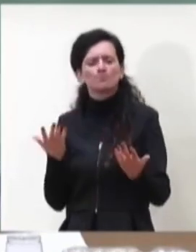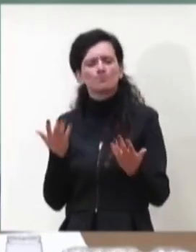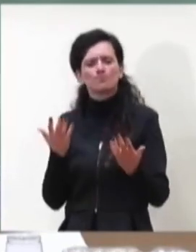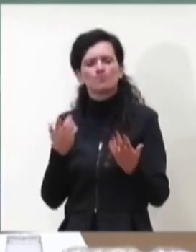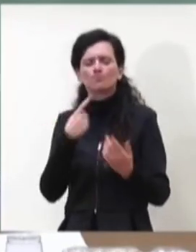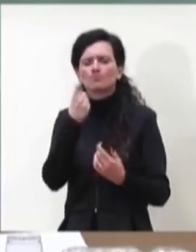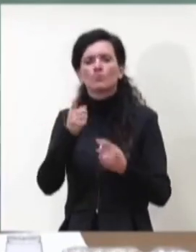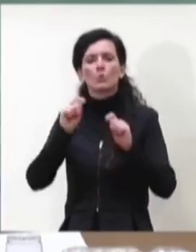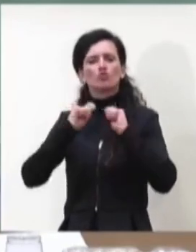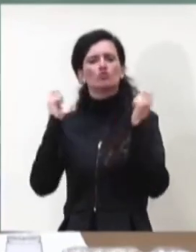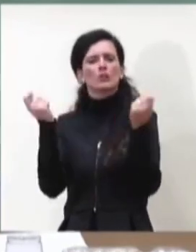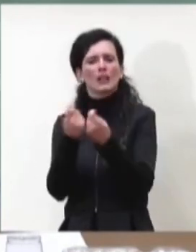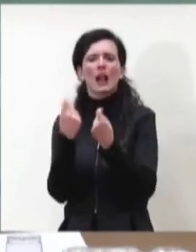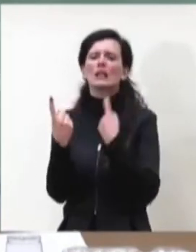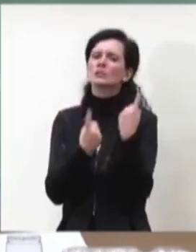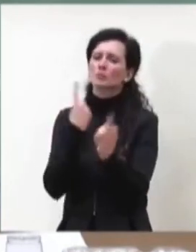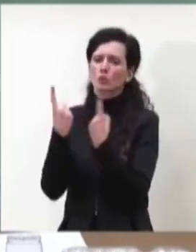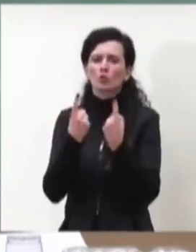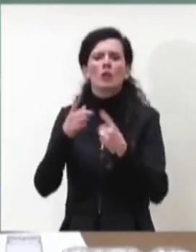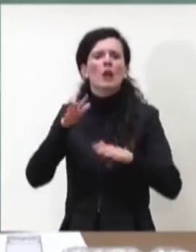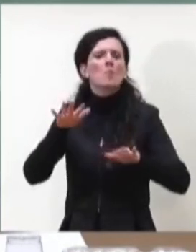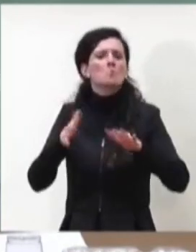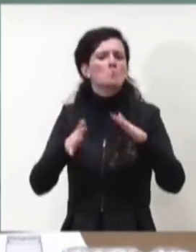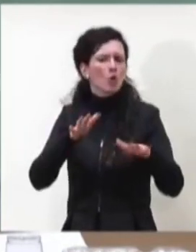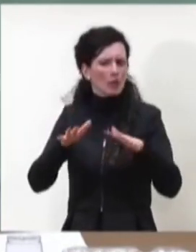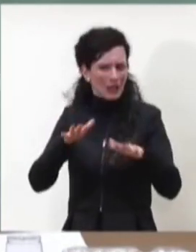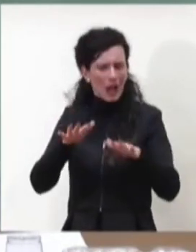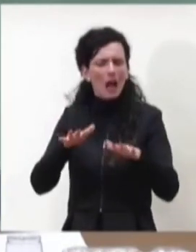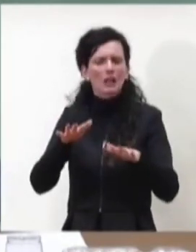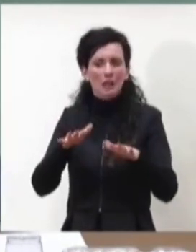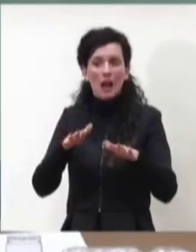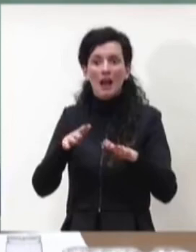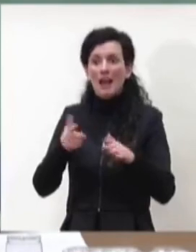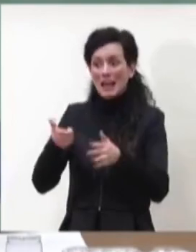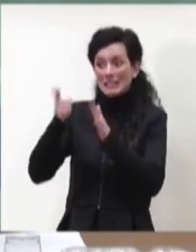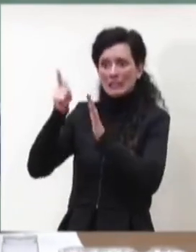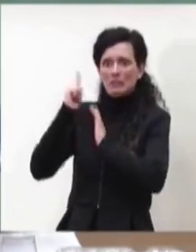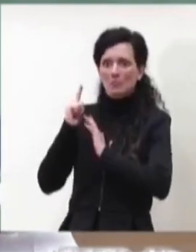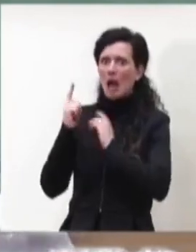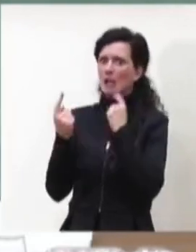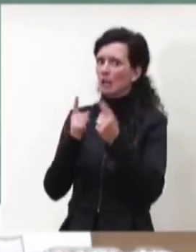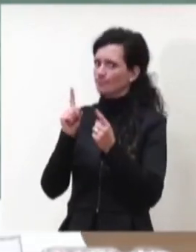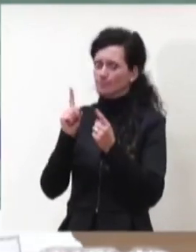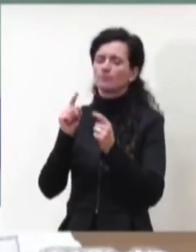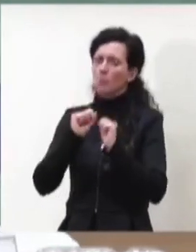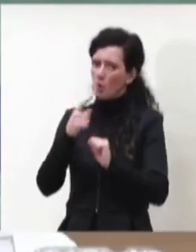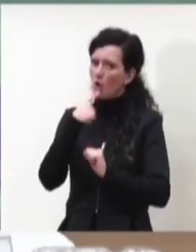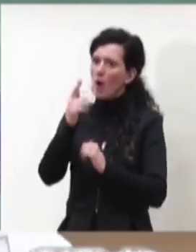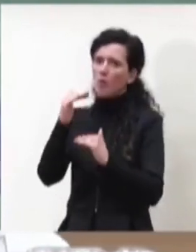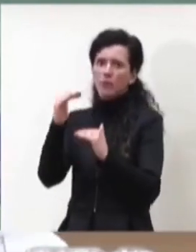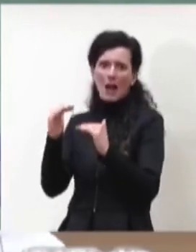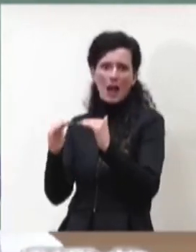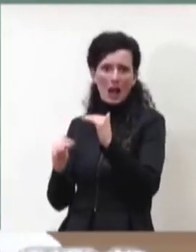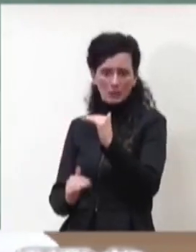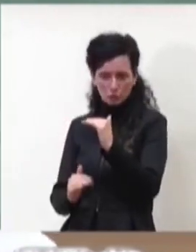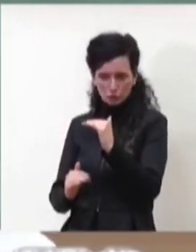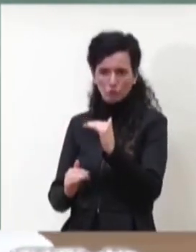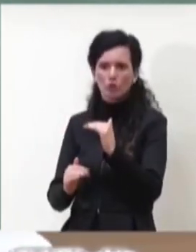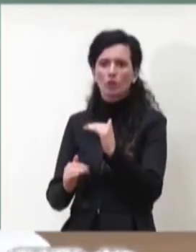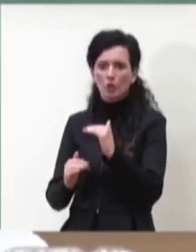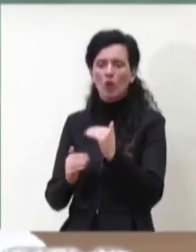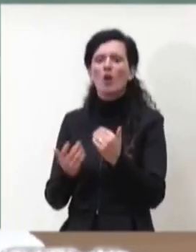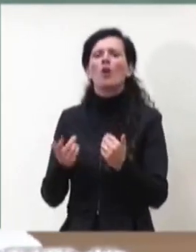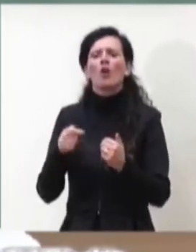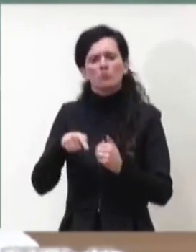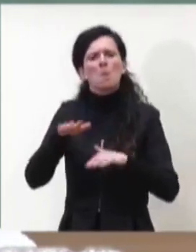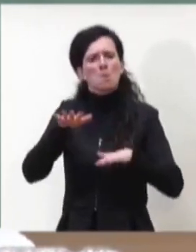situazione moderata, le scorse settimane eravamo in una situazione bassa e perché come vedete ci sono da una parte nella